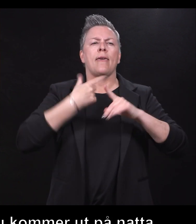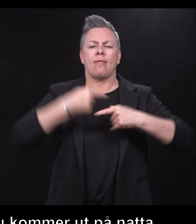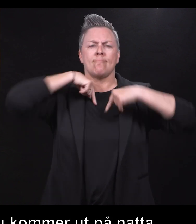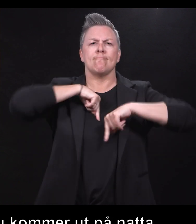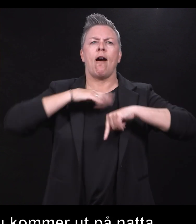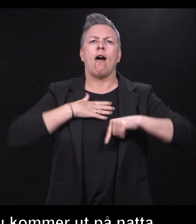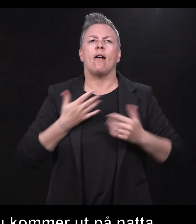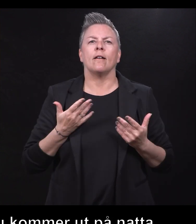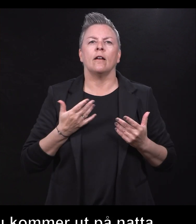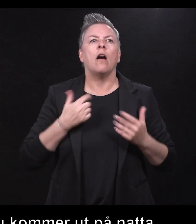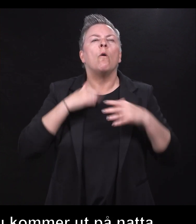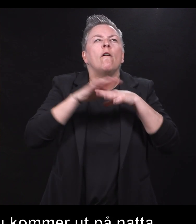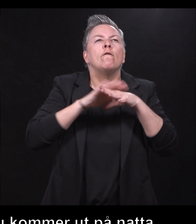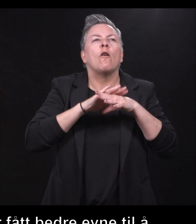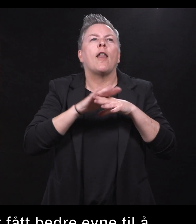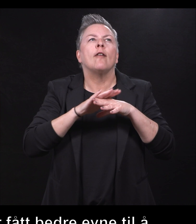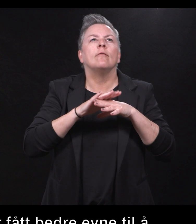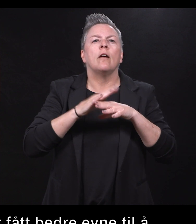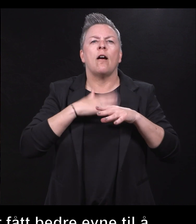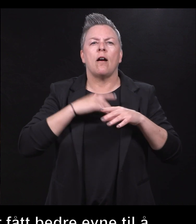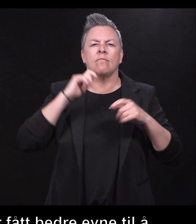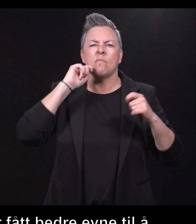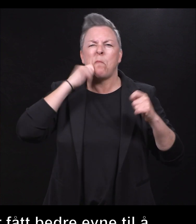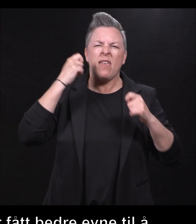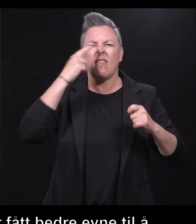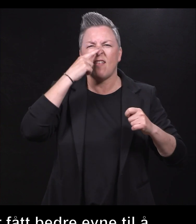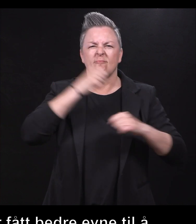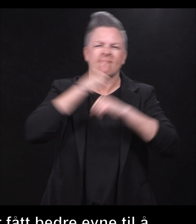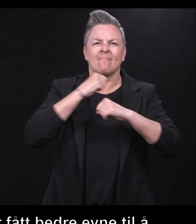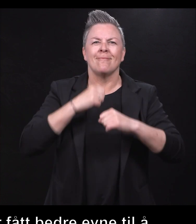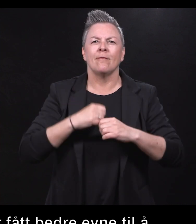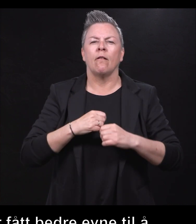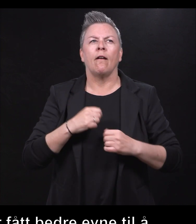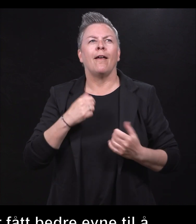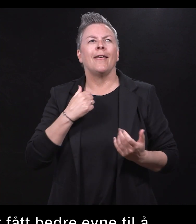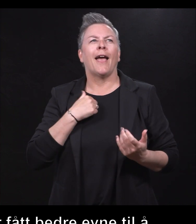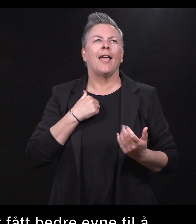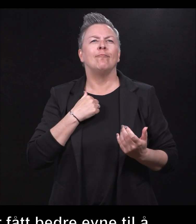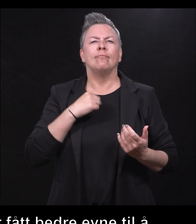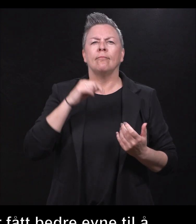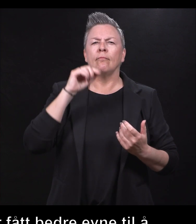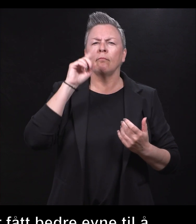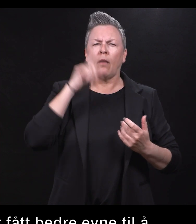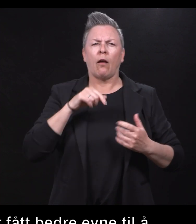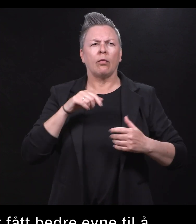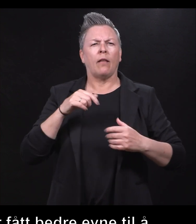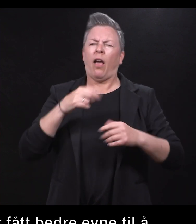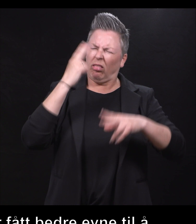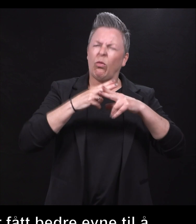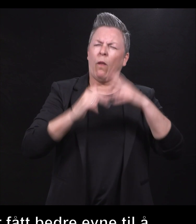måte. Og nå føler jeg at jeg har litt mer bein i nesen egentlig. eller jeg kan ta en større støyt nå.